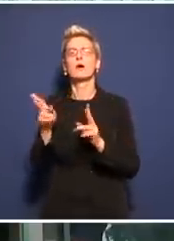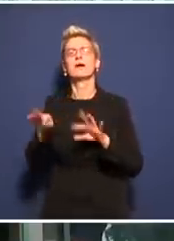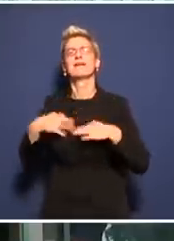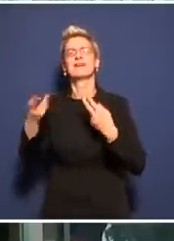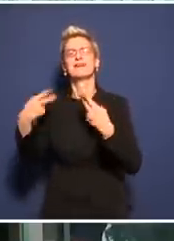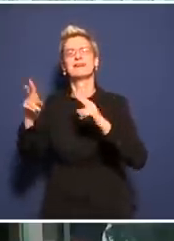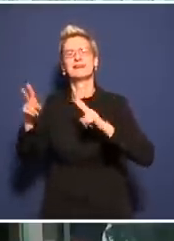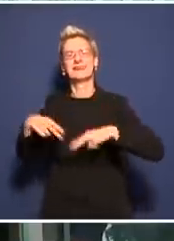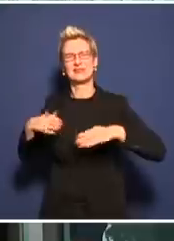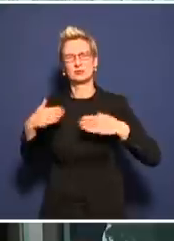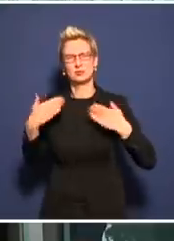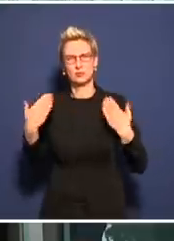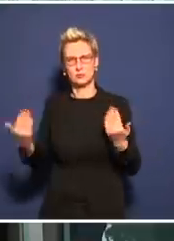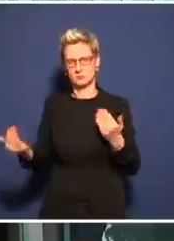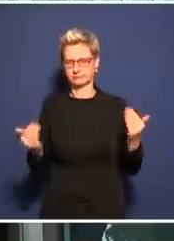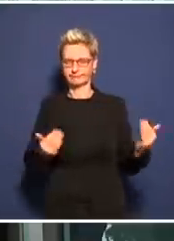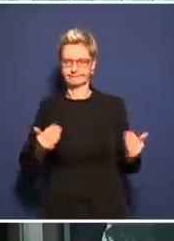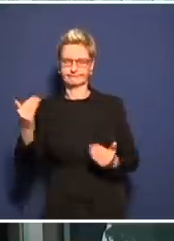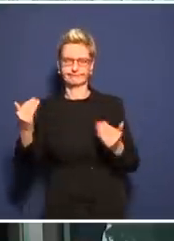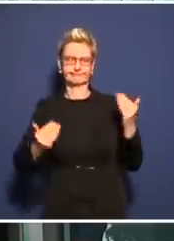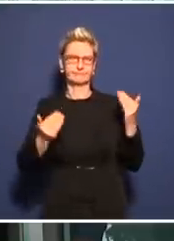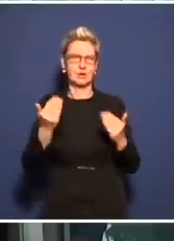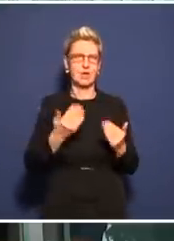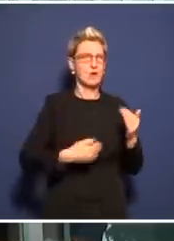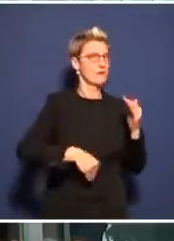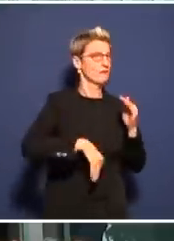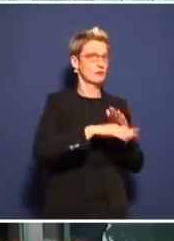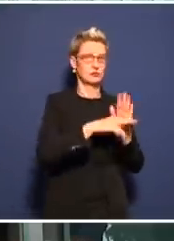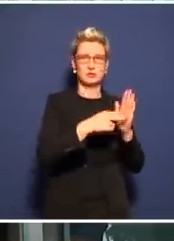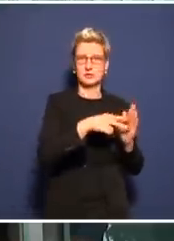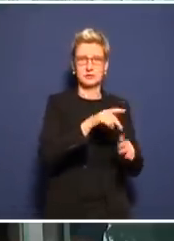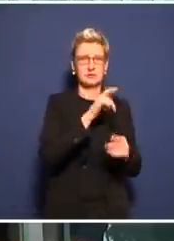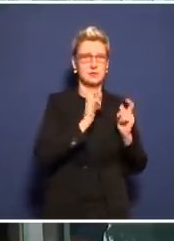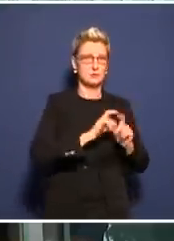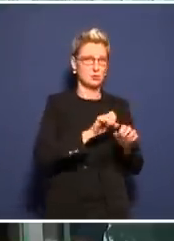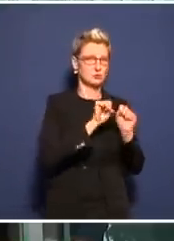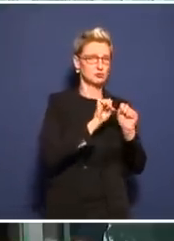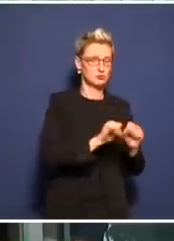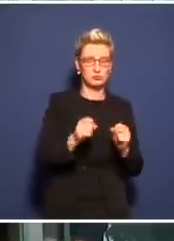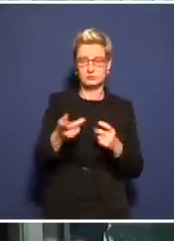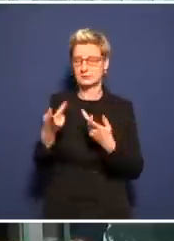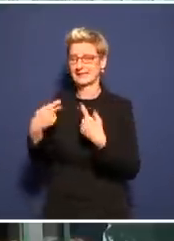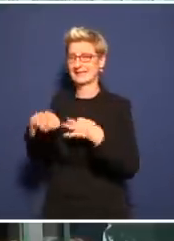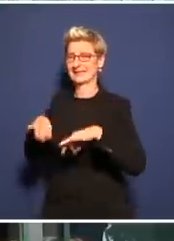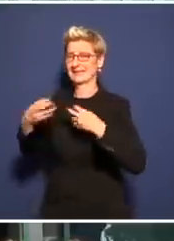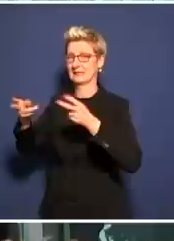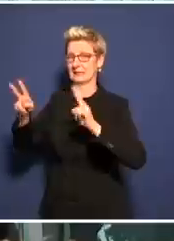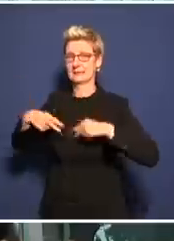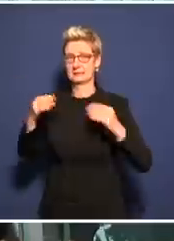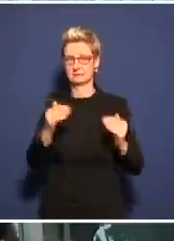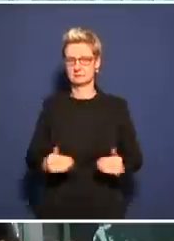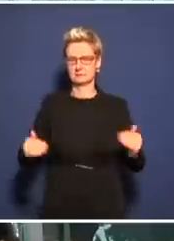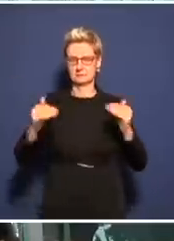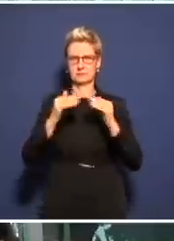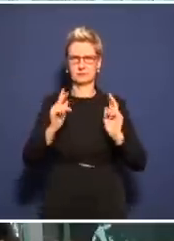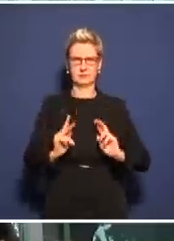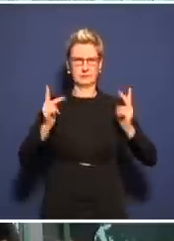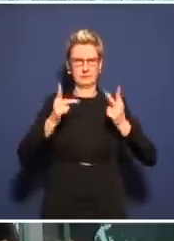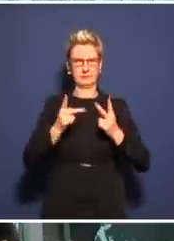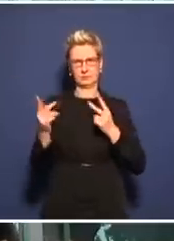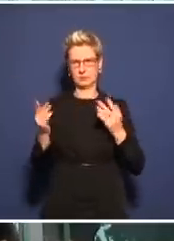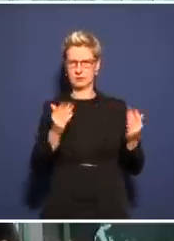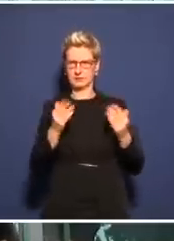unvollständigem Immunschutz gleich? Eine kritische Frage. Danke. ist eine Einschätzung, die sich aus der Literaturlage ergibt.